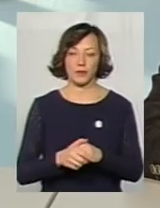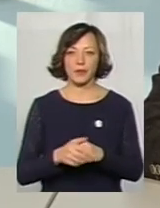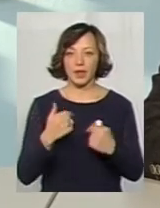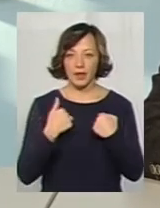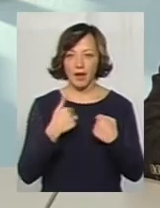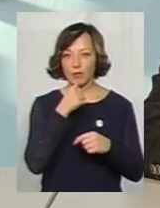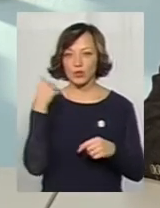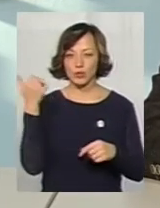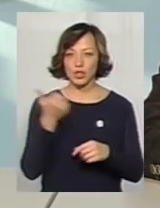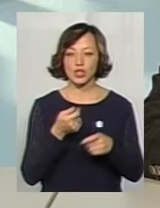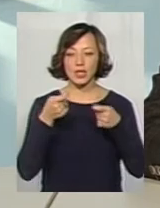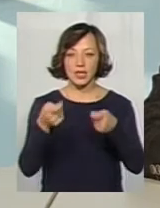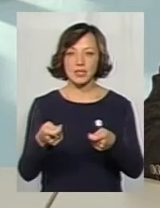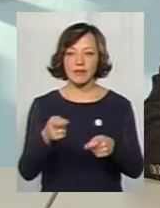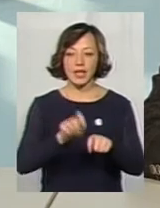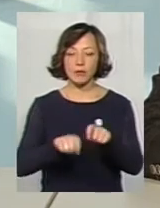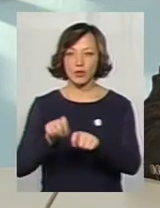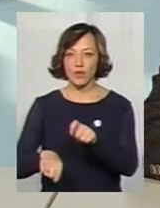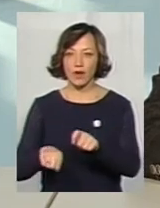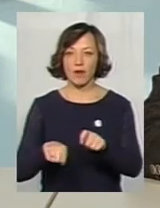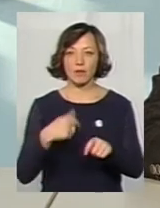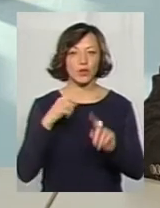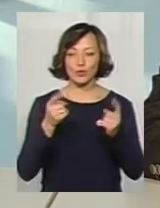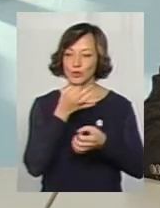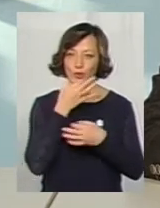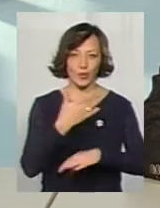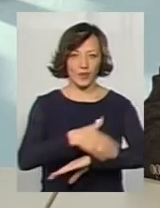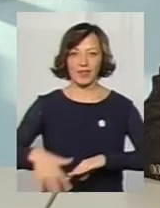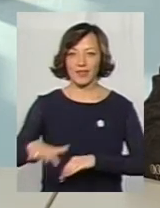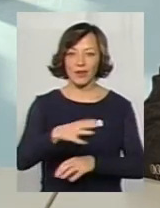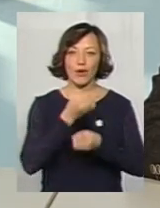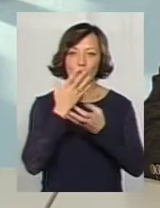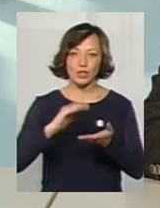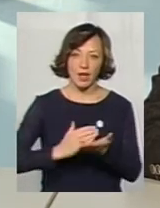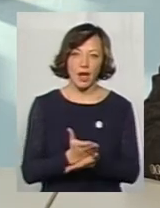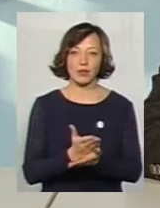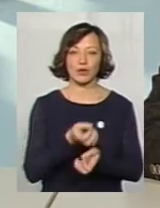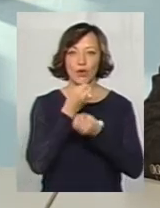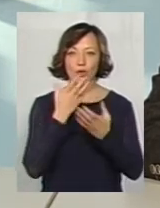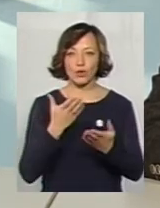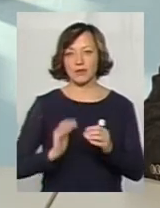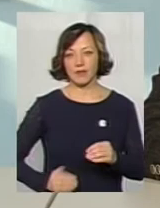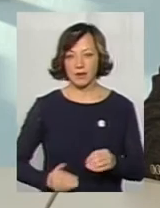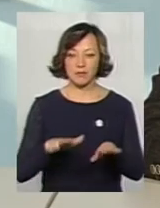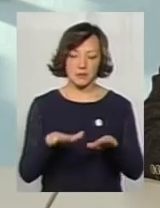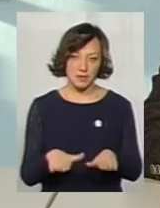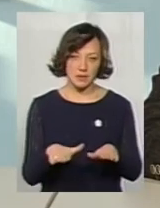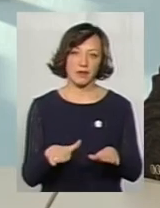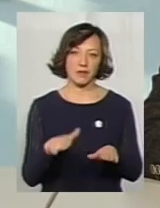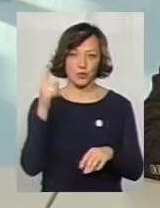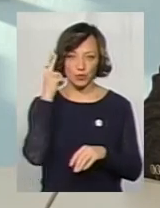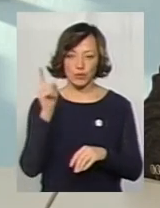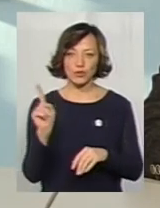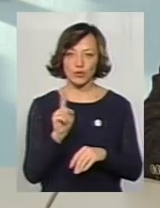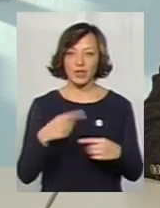я, до речі, там минулого тижня їздив, інспектував, мені дуже сподобався. Двір, хороша якість, хороший підрядник, місцевий, і, думаю,